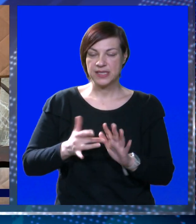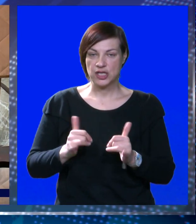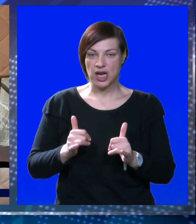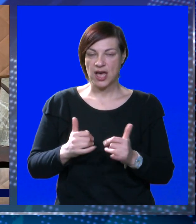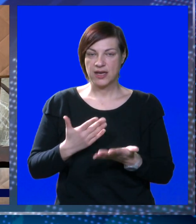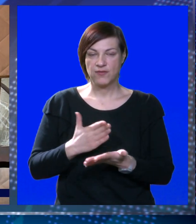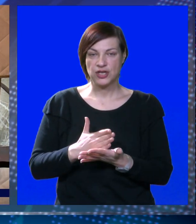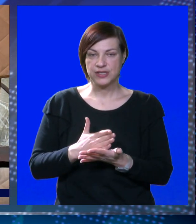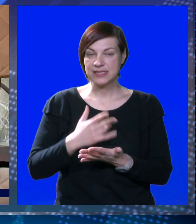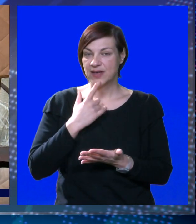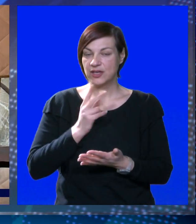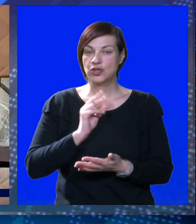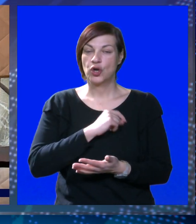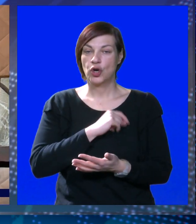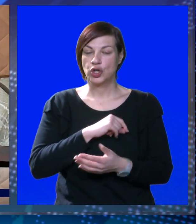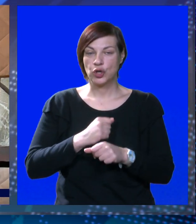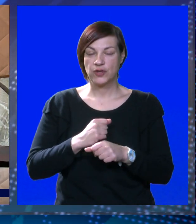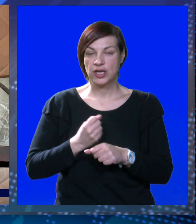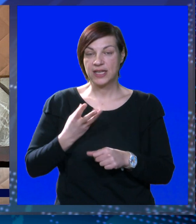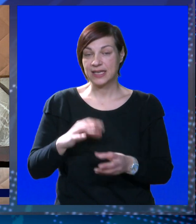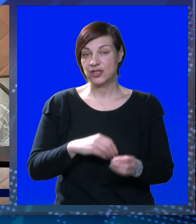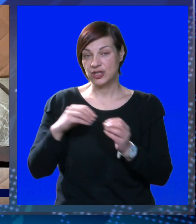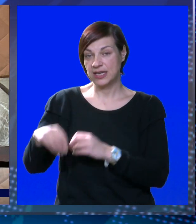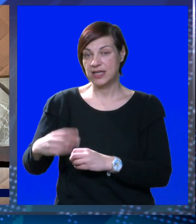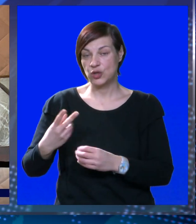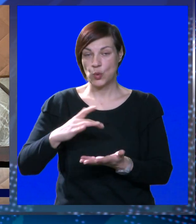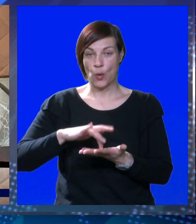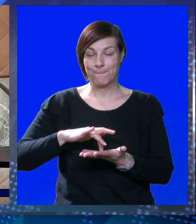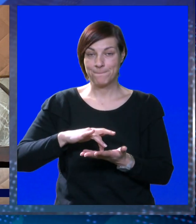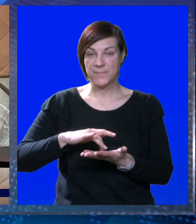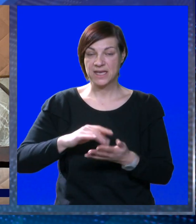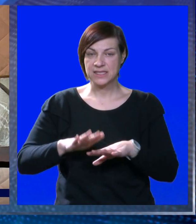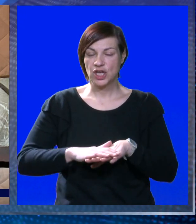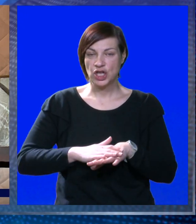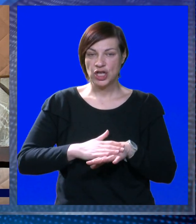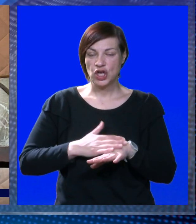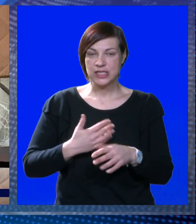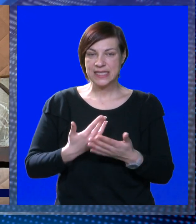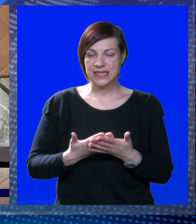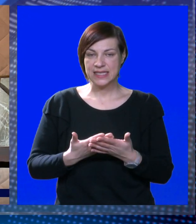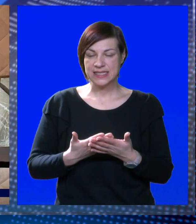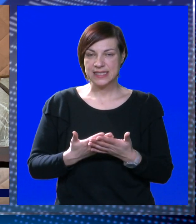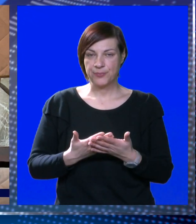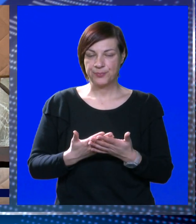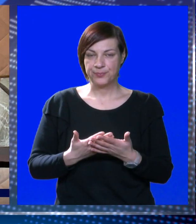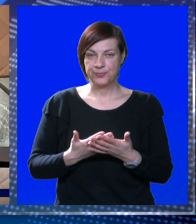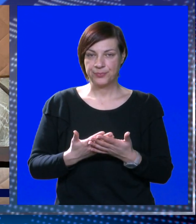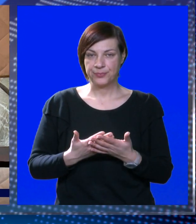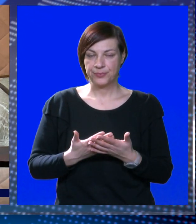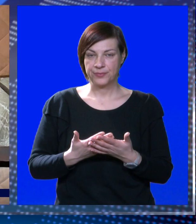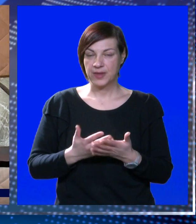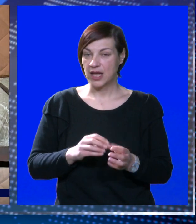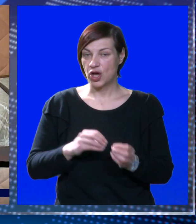mjesto? Pa naravno. Svakko odgovorno radi, kad ode na neko drugo radno mjesto, osjeti se taj